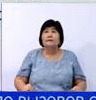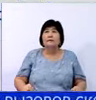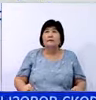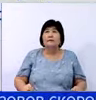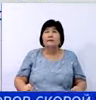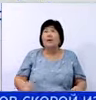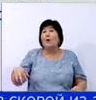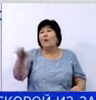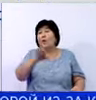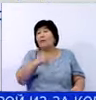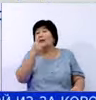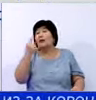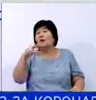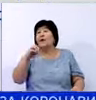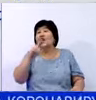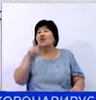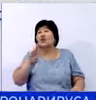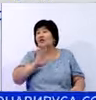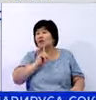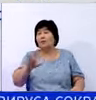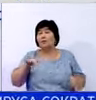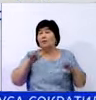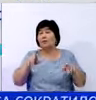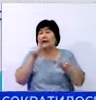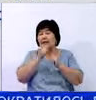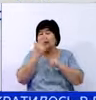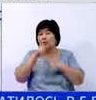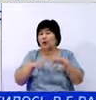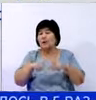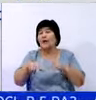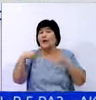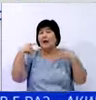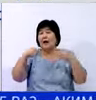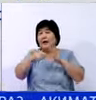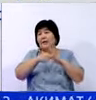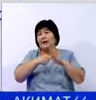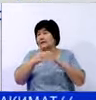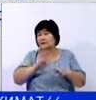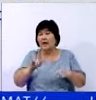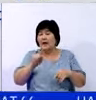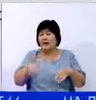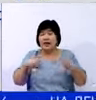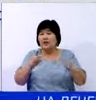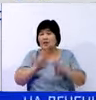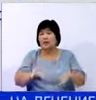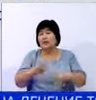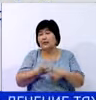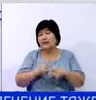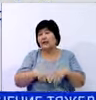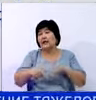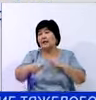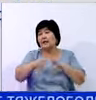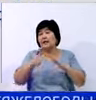В области ни в одной мечети не будет проводиться по ежегодной традиции обряд жертвоприношения. Для этого не предусмотрены места для